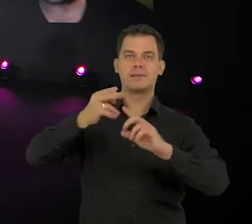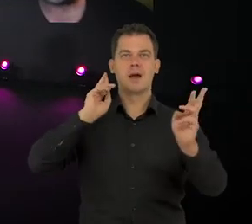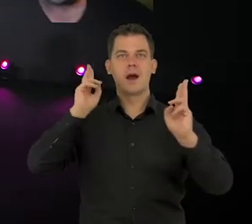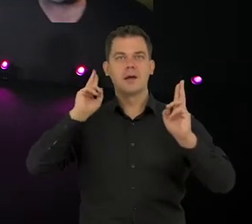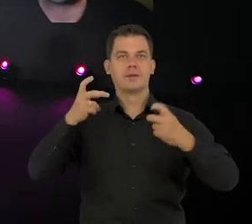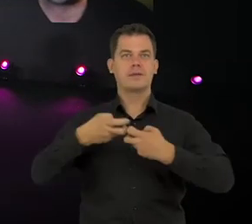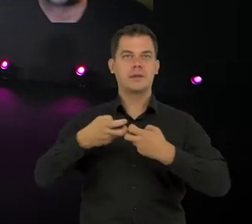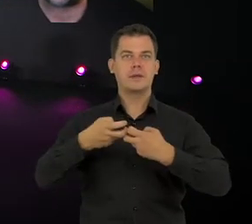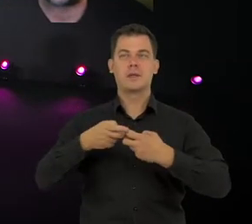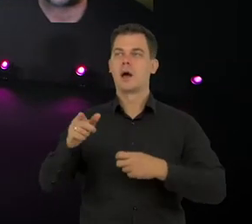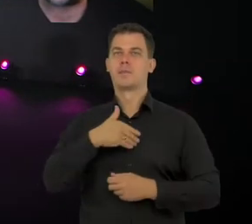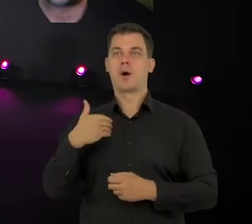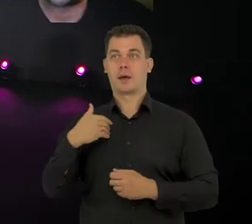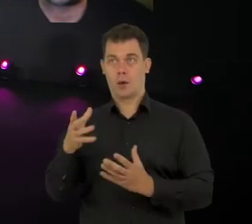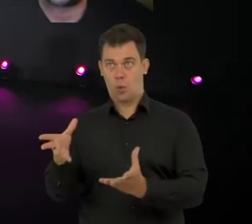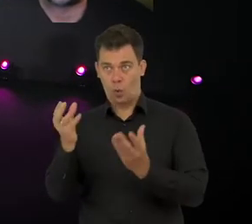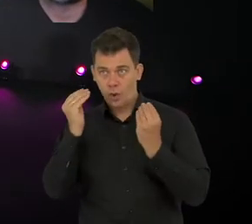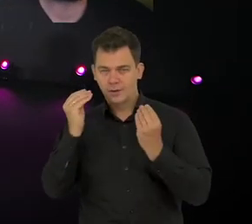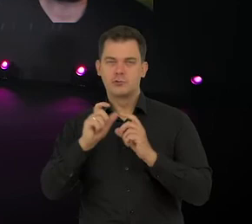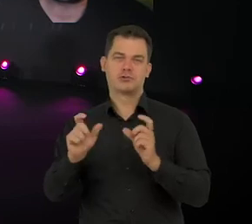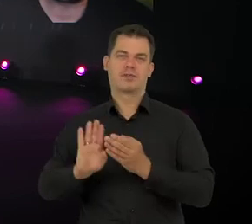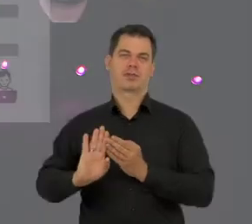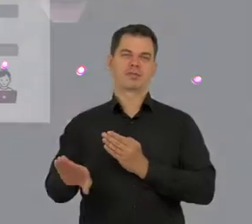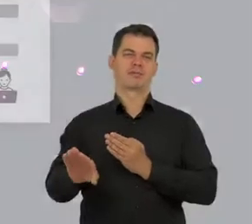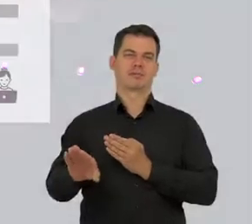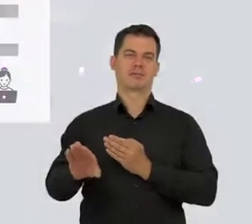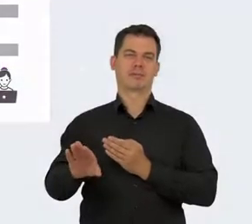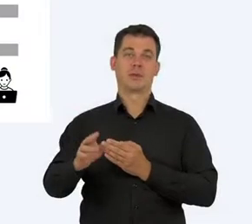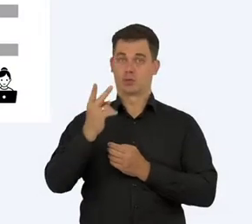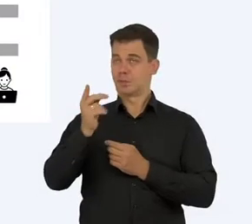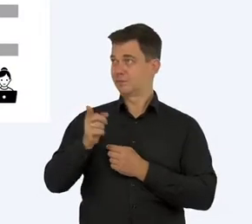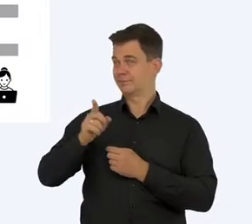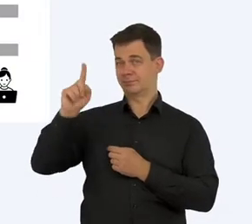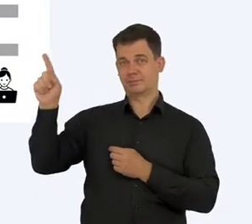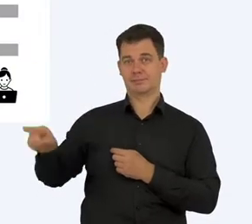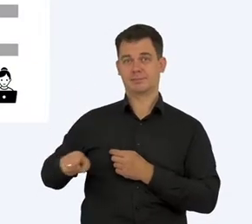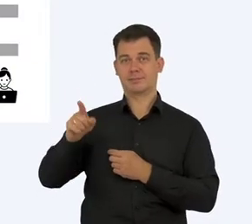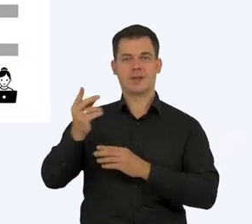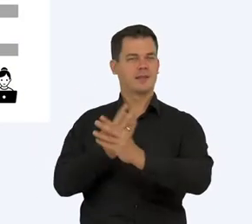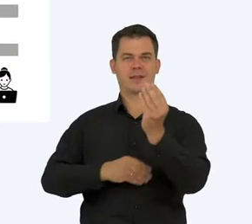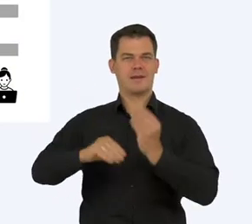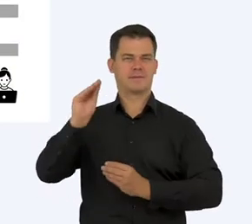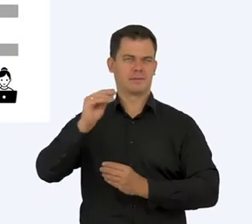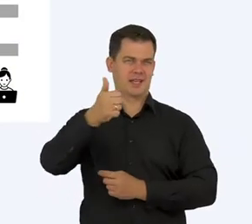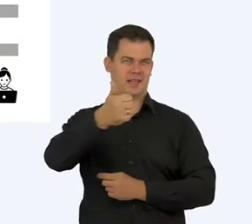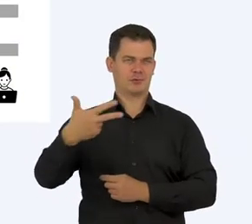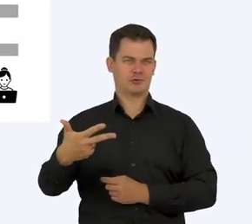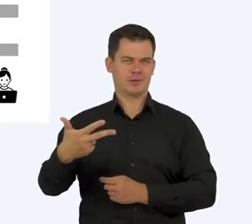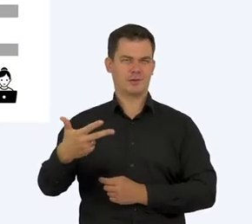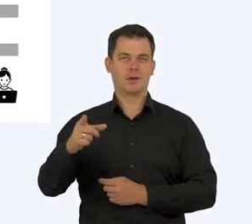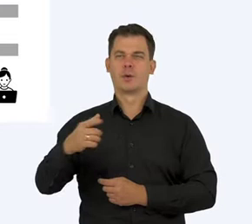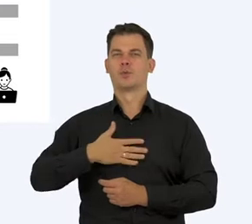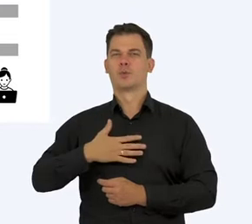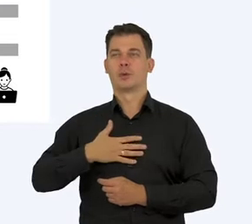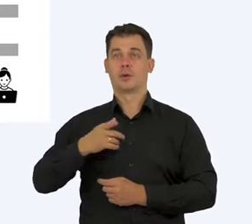z tym robią Polacy. Więc zauważmy, że najwięcej osób, prawie jedna